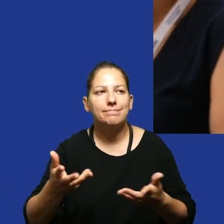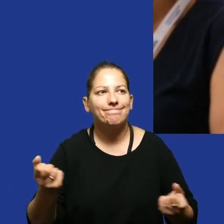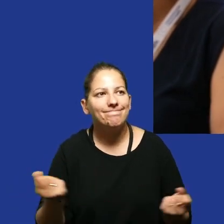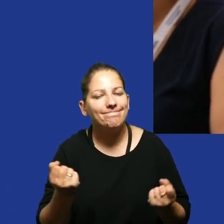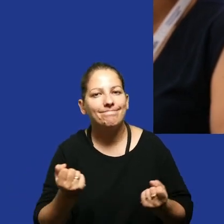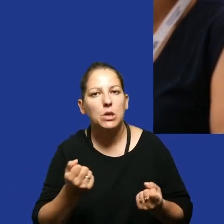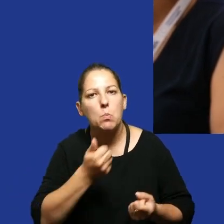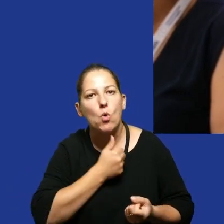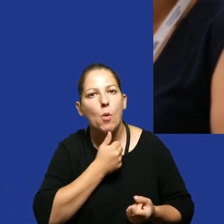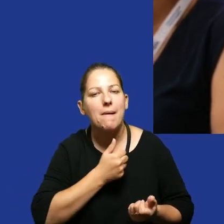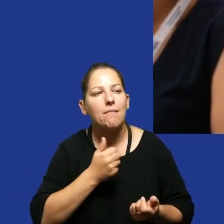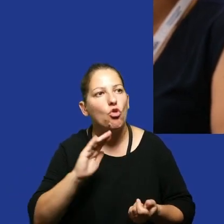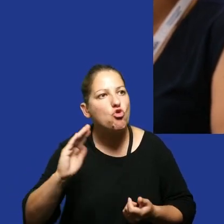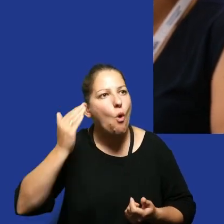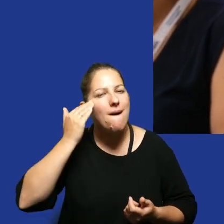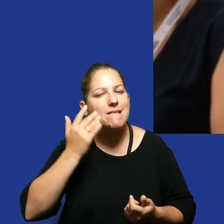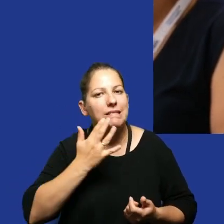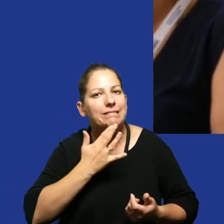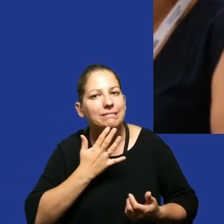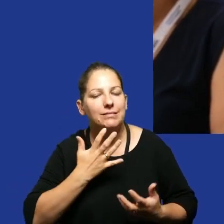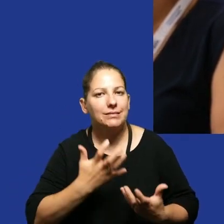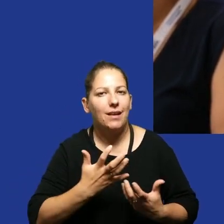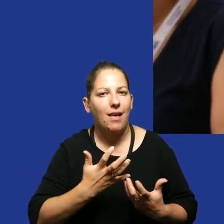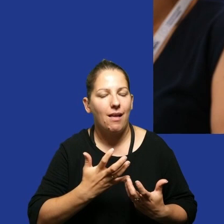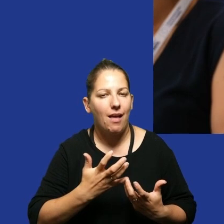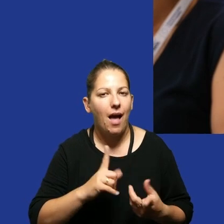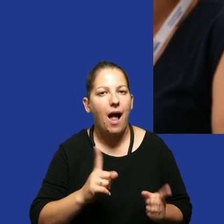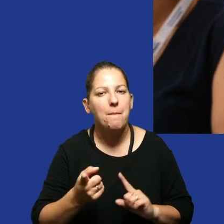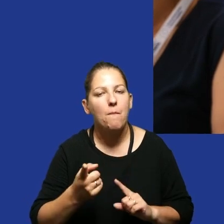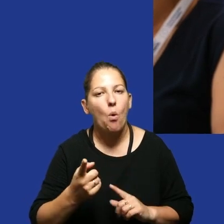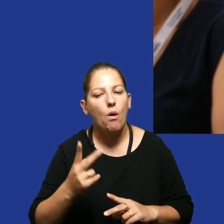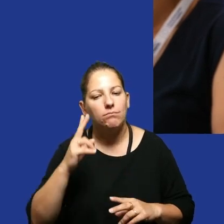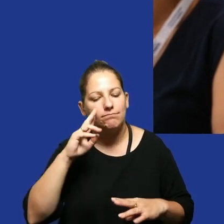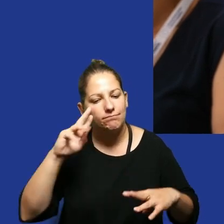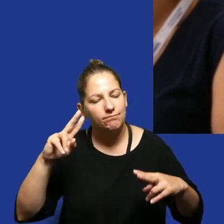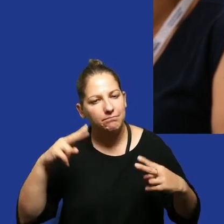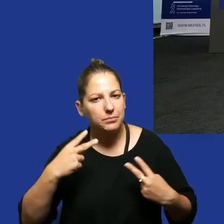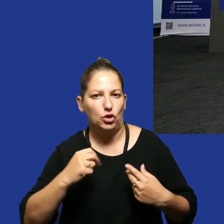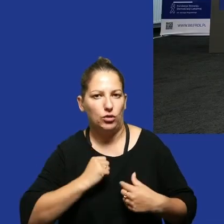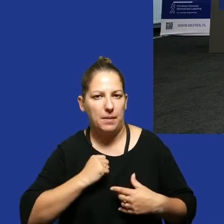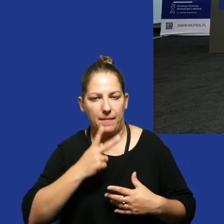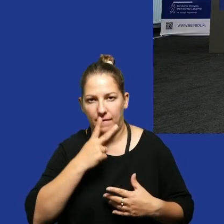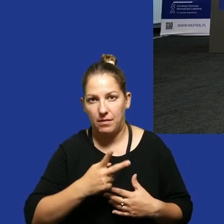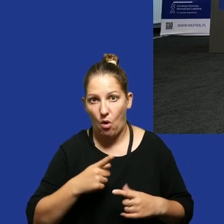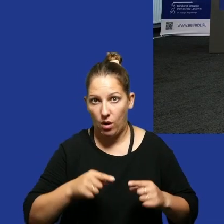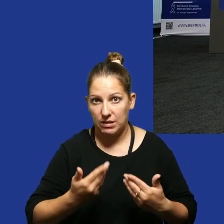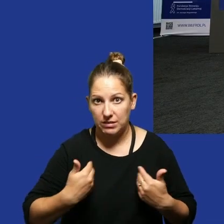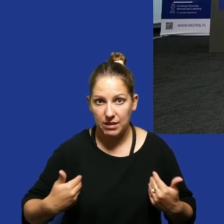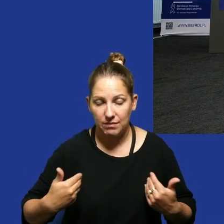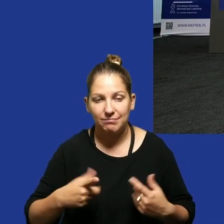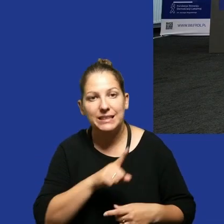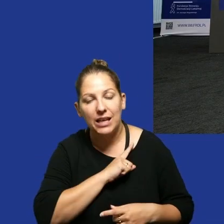czegoś próbowały się dowiedzieć albo postrzegacie siebie w ten sposób jako organizacja